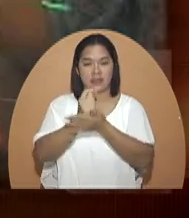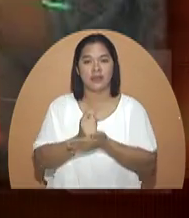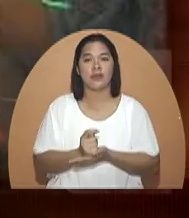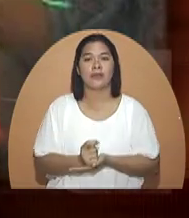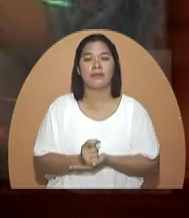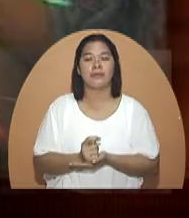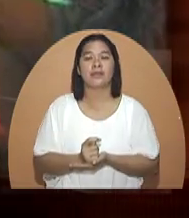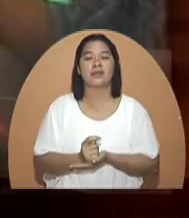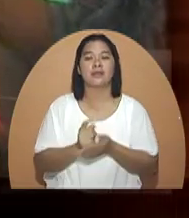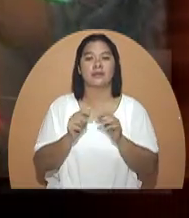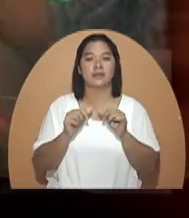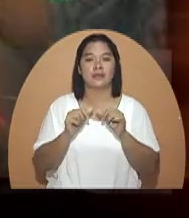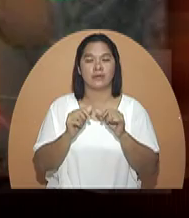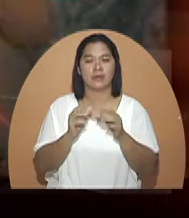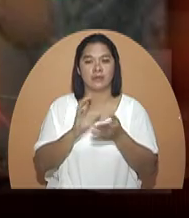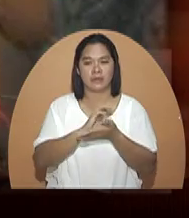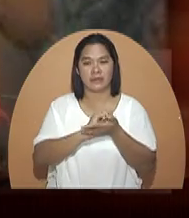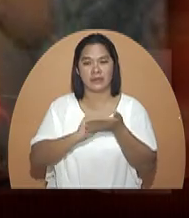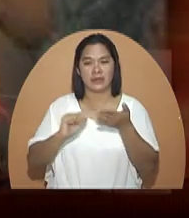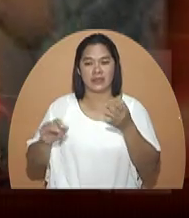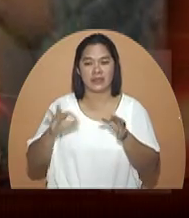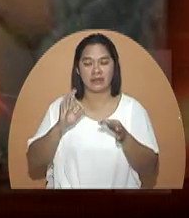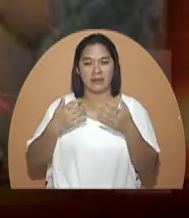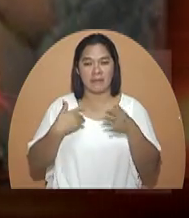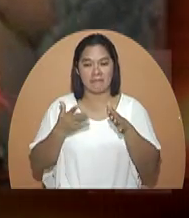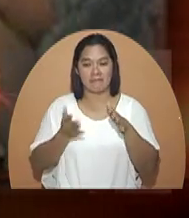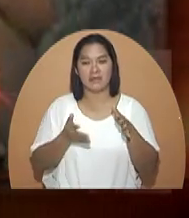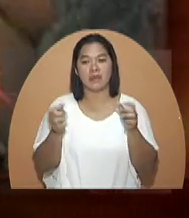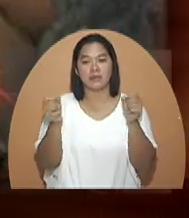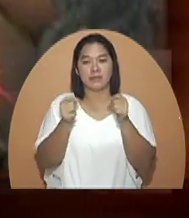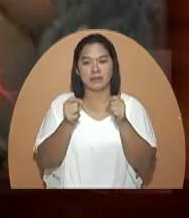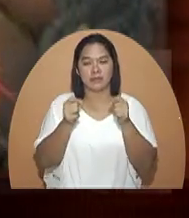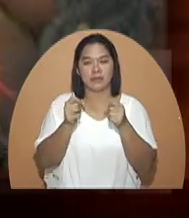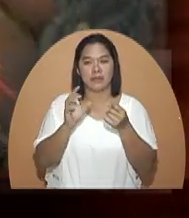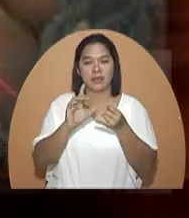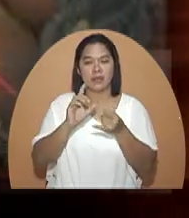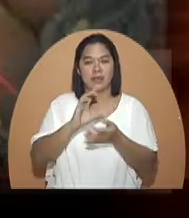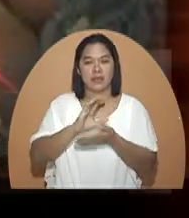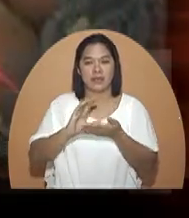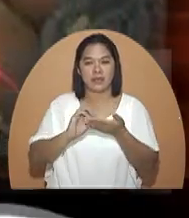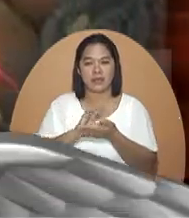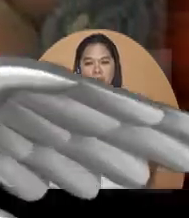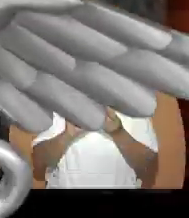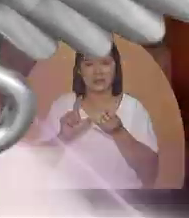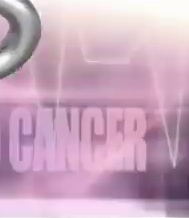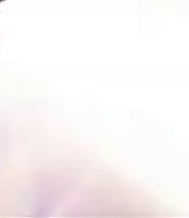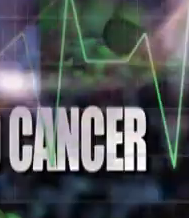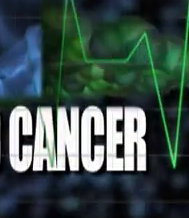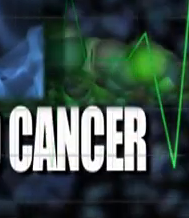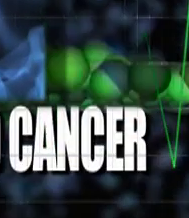Ito para lubusang maalis kung meron pang naiiwang maliliit na cancer cells.